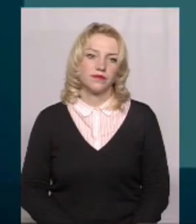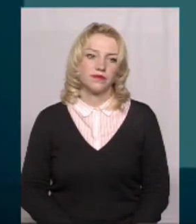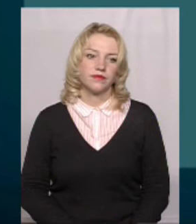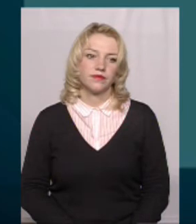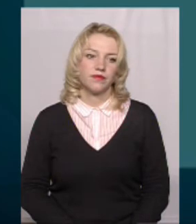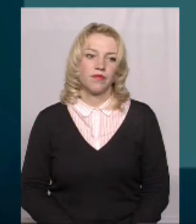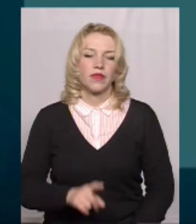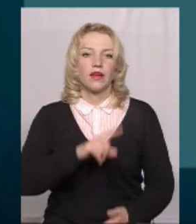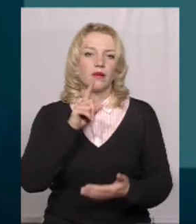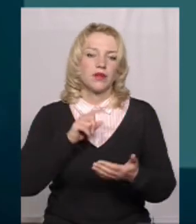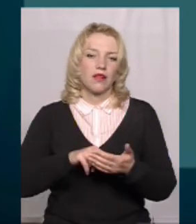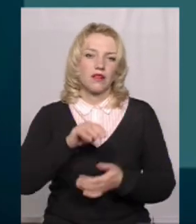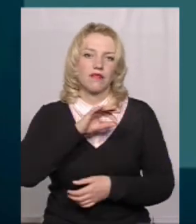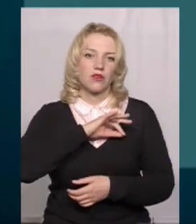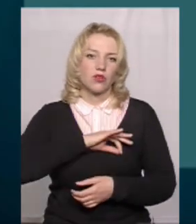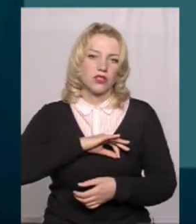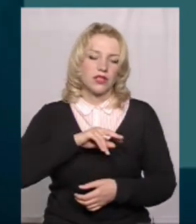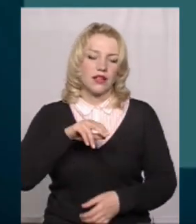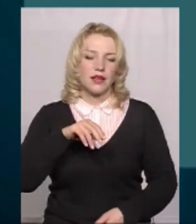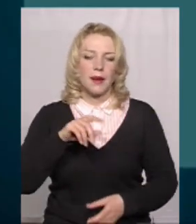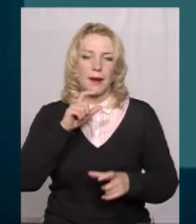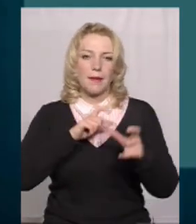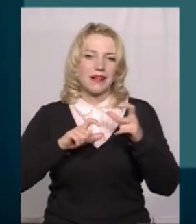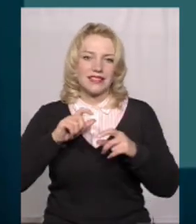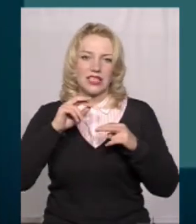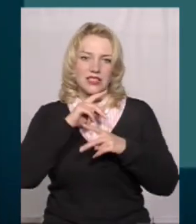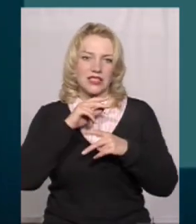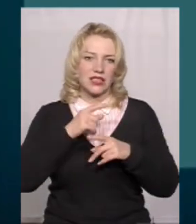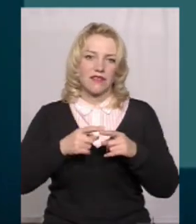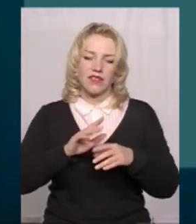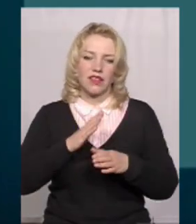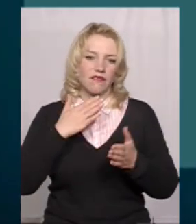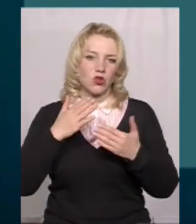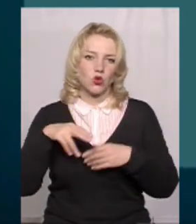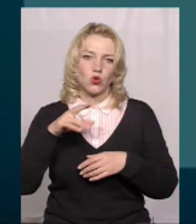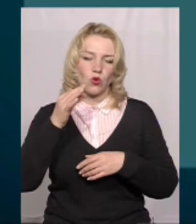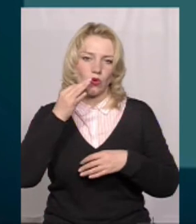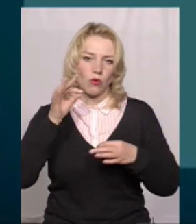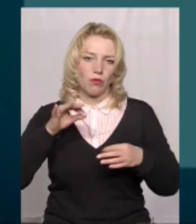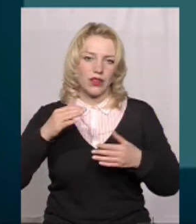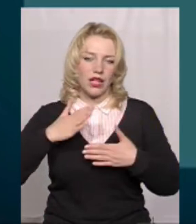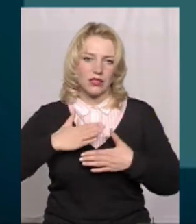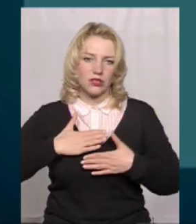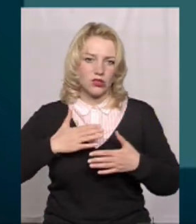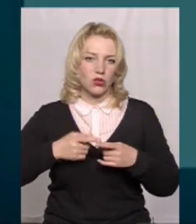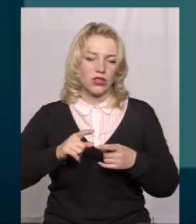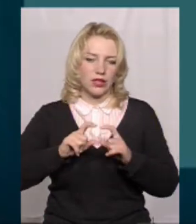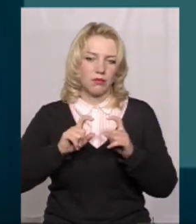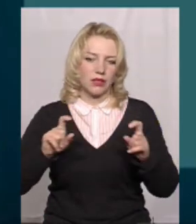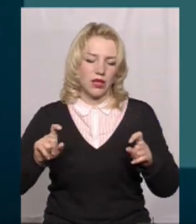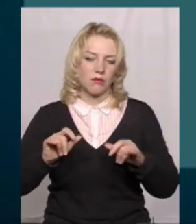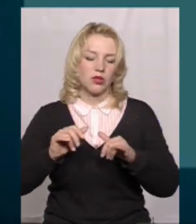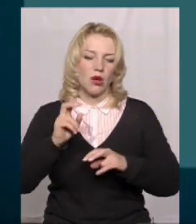Питання використання пестицидів та агрохімікатів не відноситься до компетенції Департаменту агропромислового